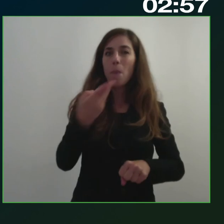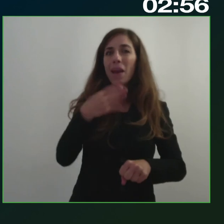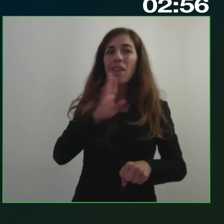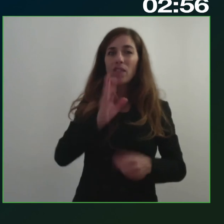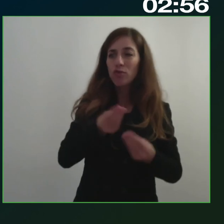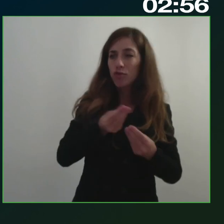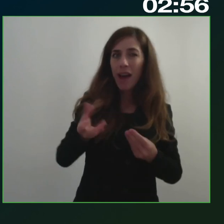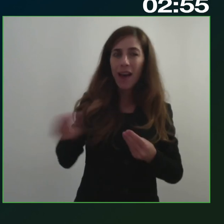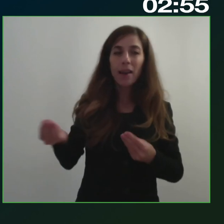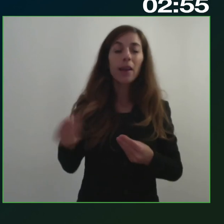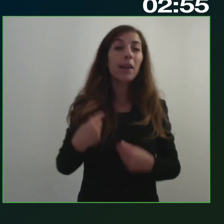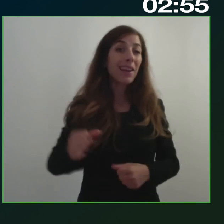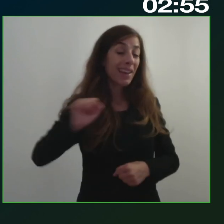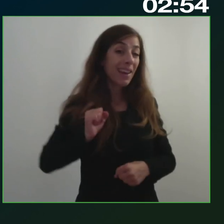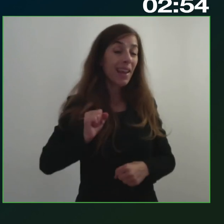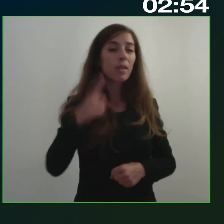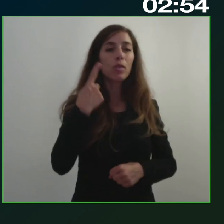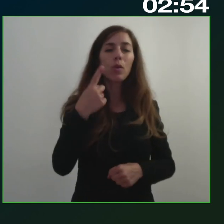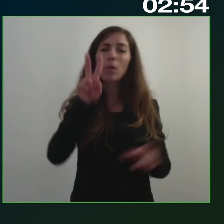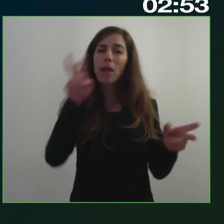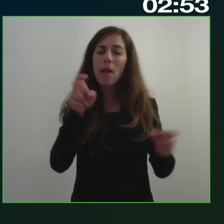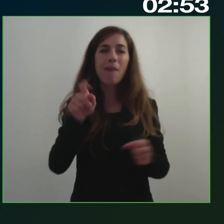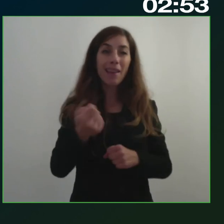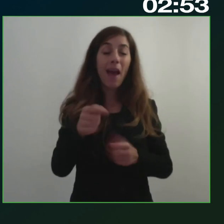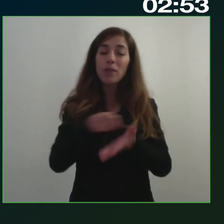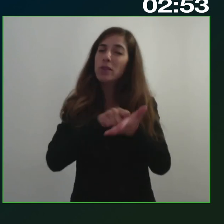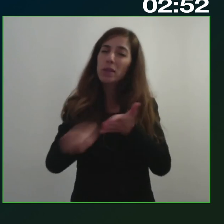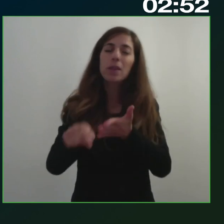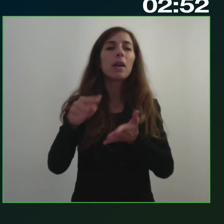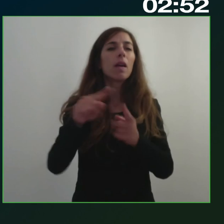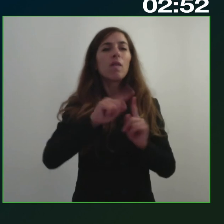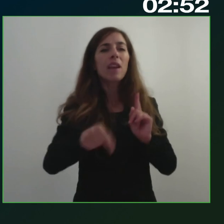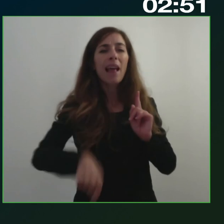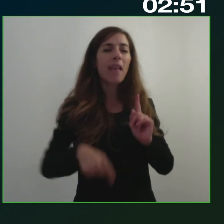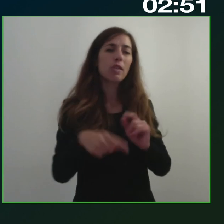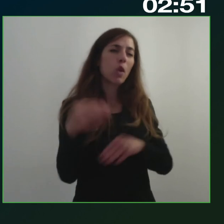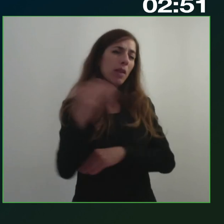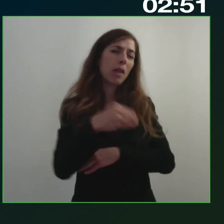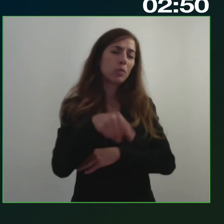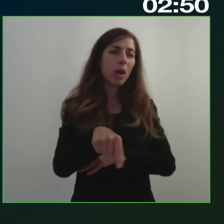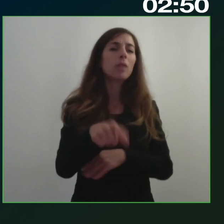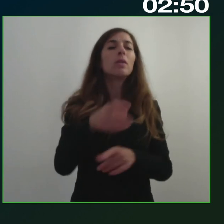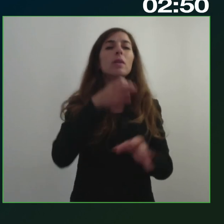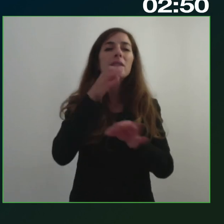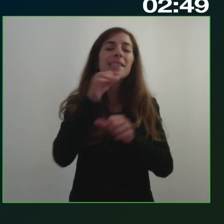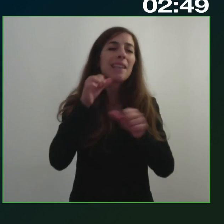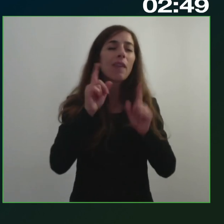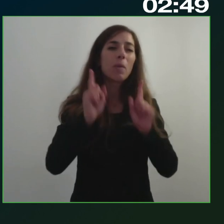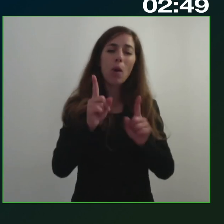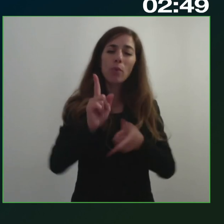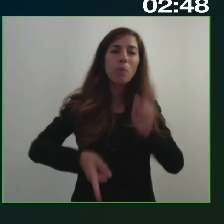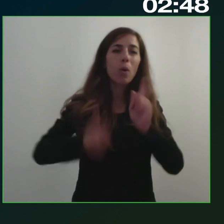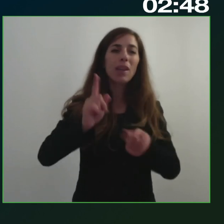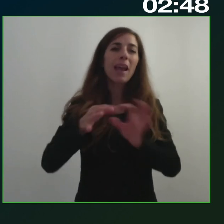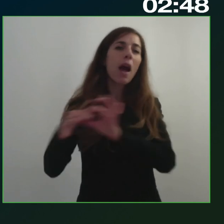tema chiave trascurato finora riguarda la capacità degli attori locali della politica di coesione e in